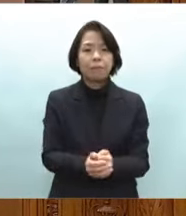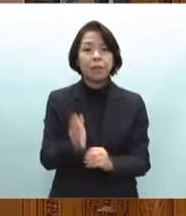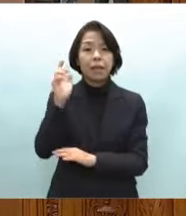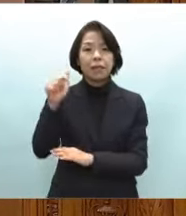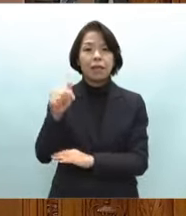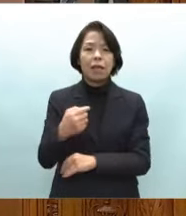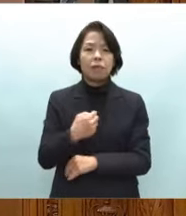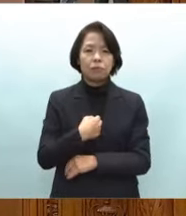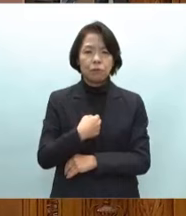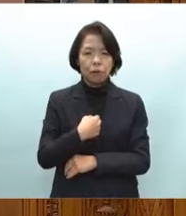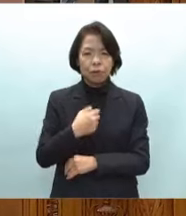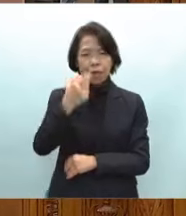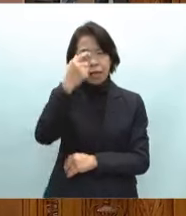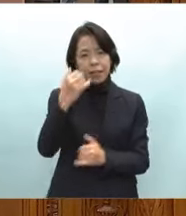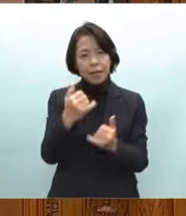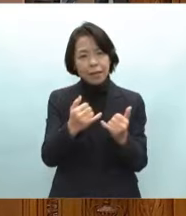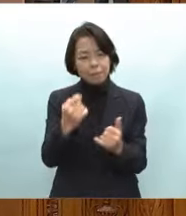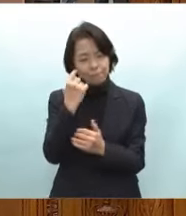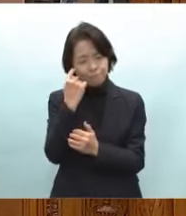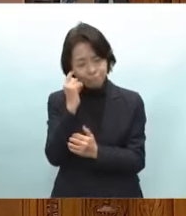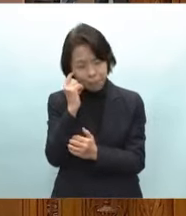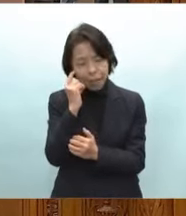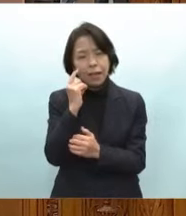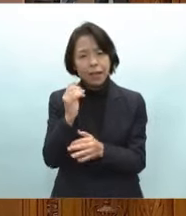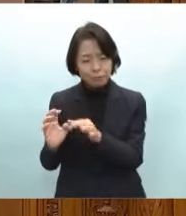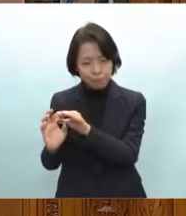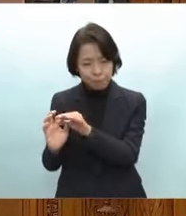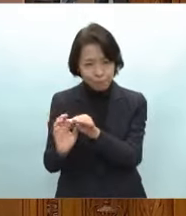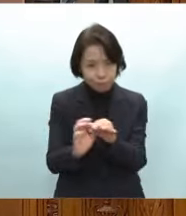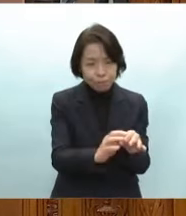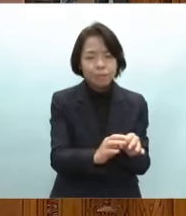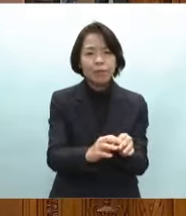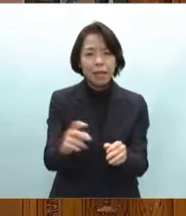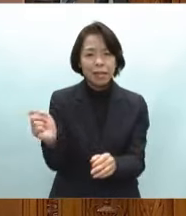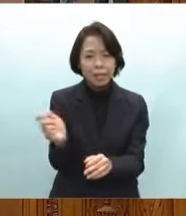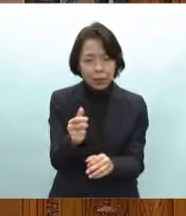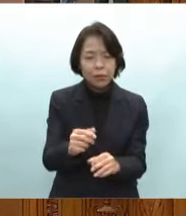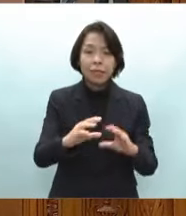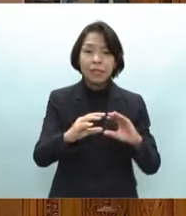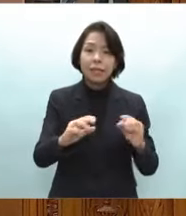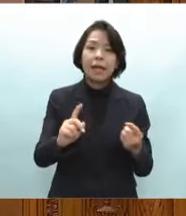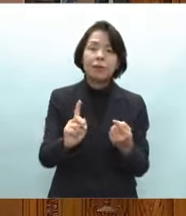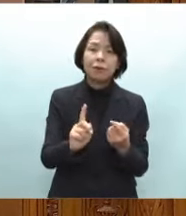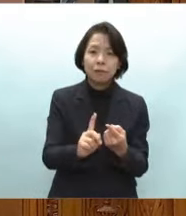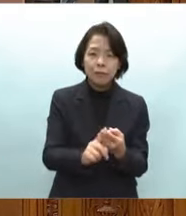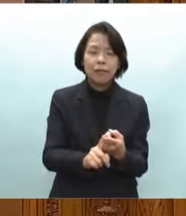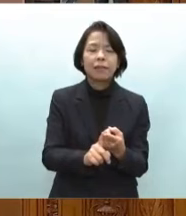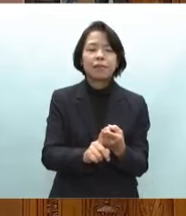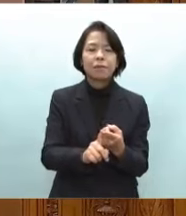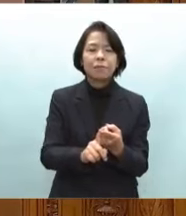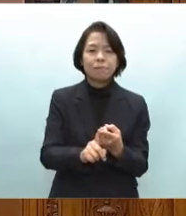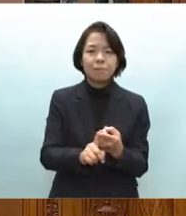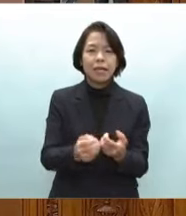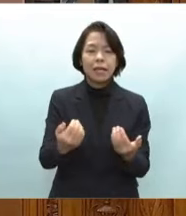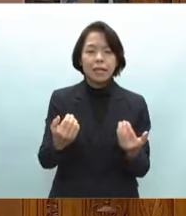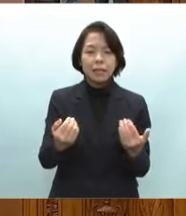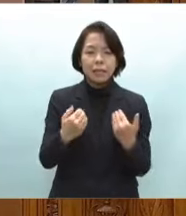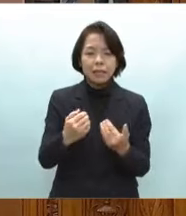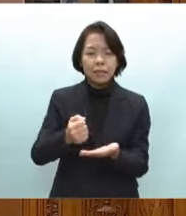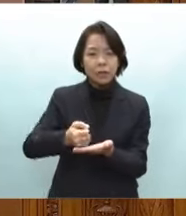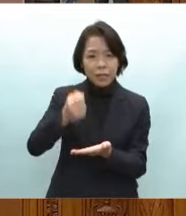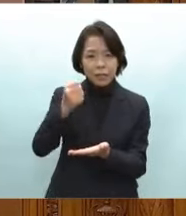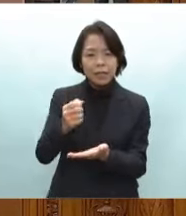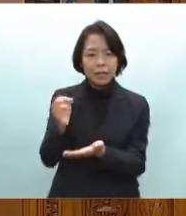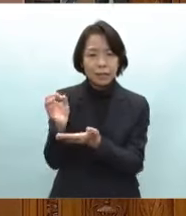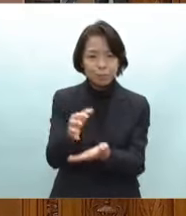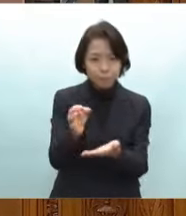として被災者に寄り添いながら切れ目なく機動的弾力的に必要な財政措置